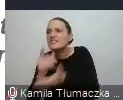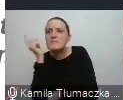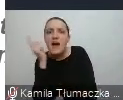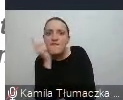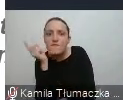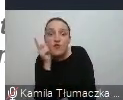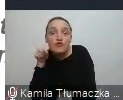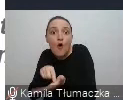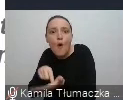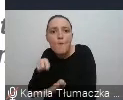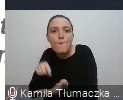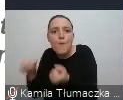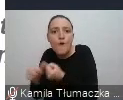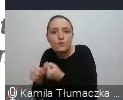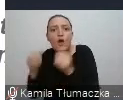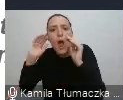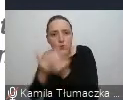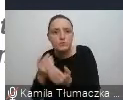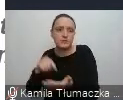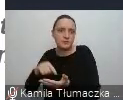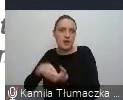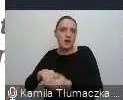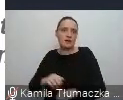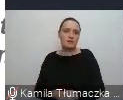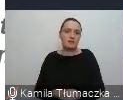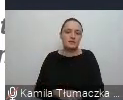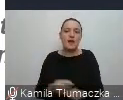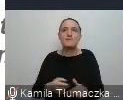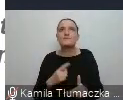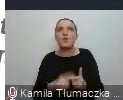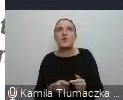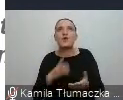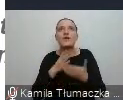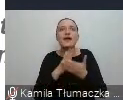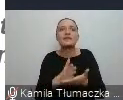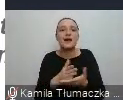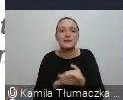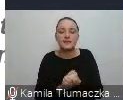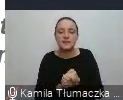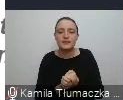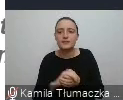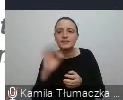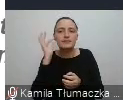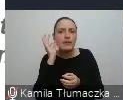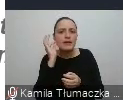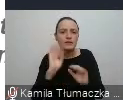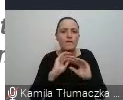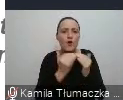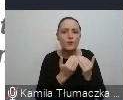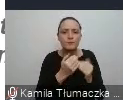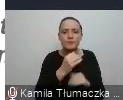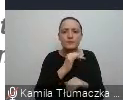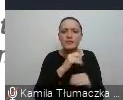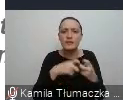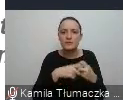Smartfony oczywiście też powodują autyzm lub na przykład taka rada jakiejś pani z forum internetowego,